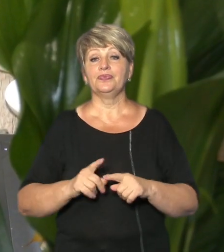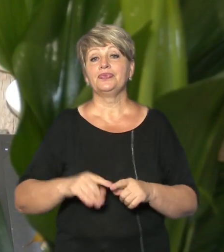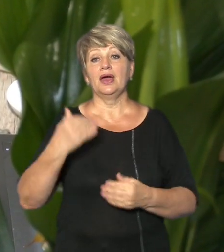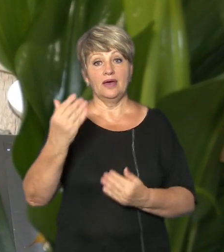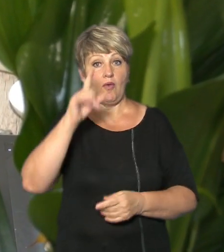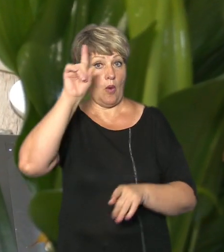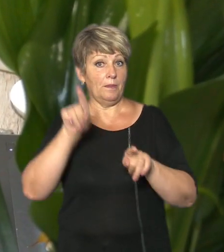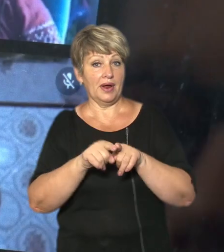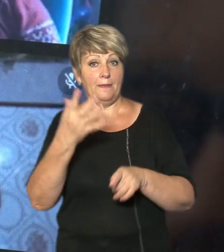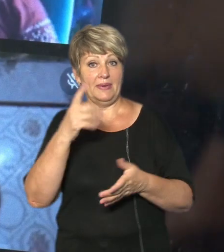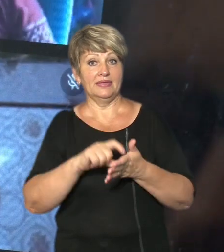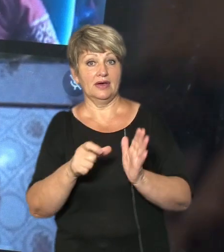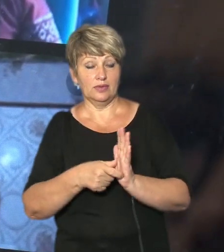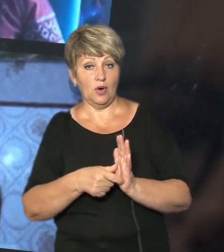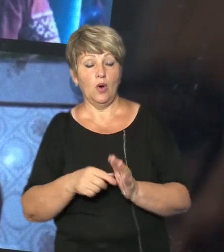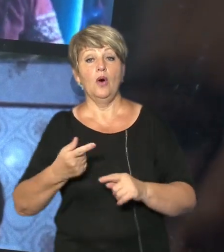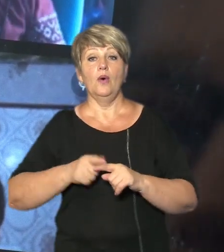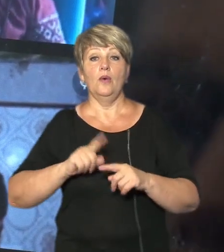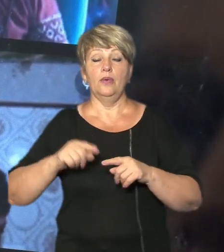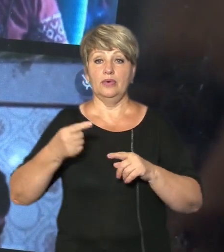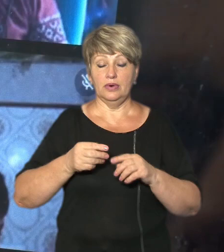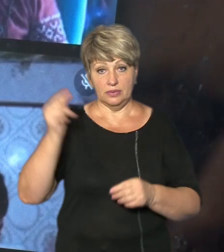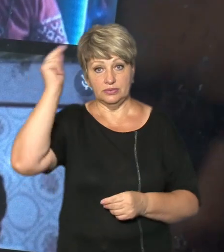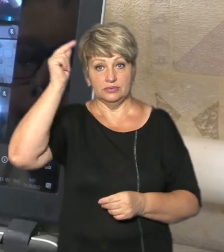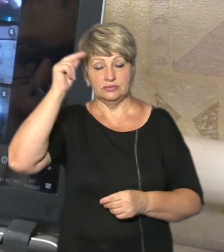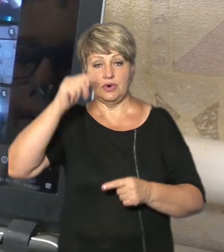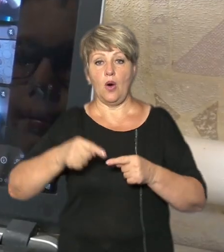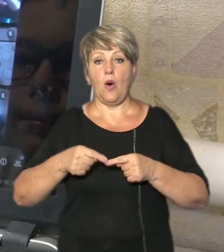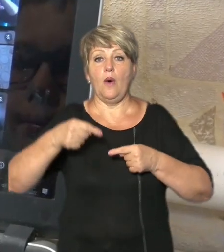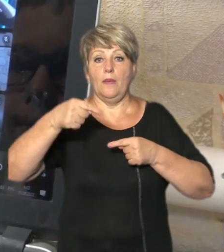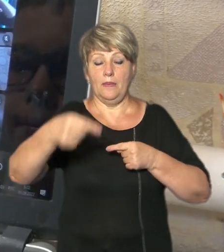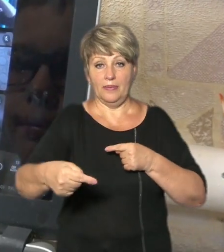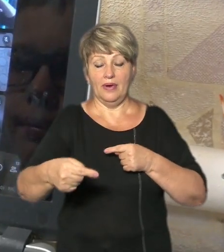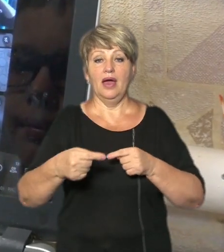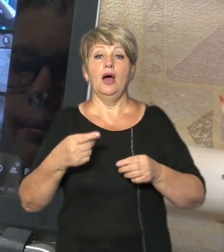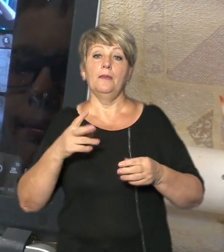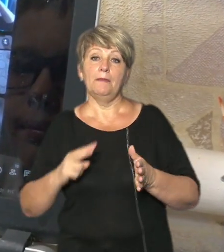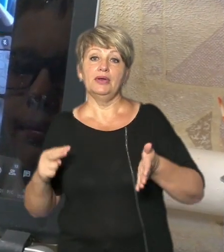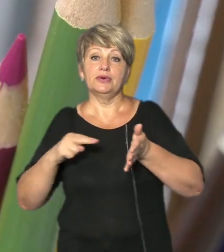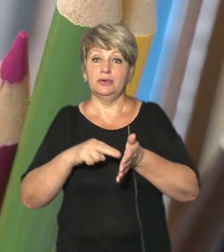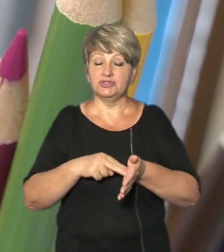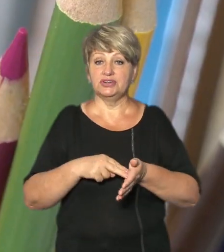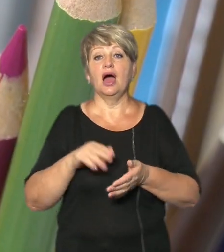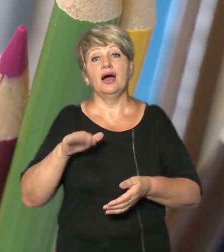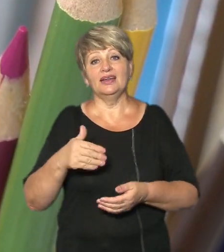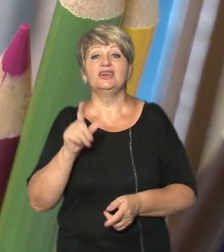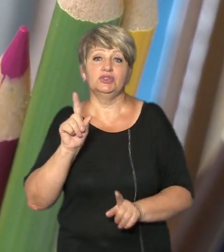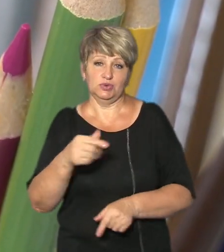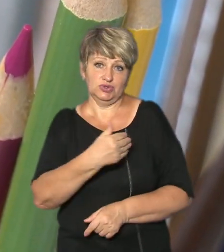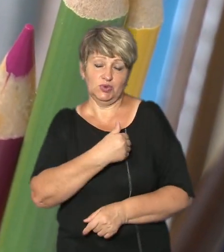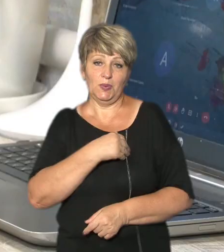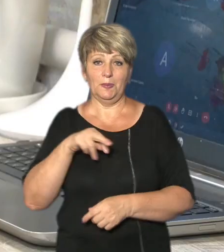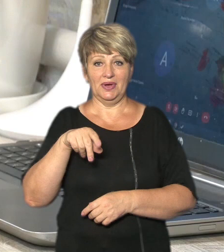його брат п'ятикласник пішов здобувати знання офлайн підключається до першого уроку дистанційно хоча каже теж хотів би піти до